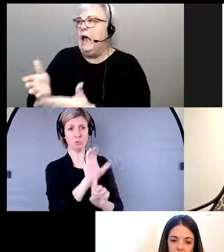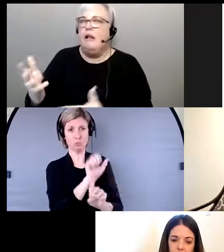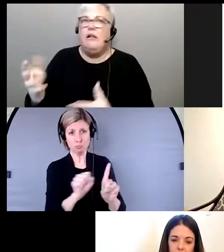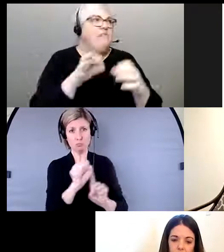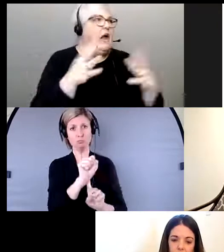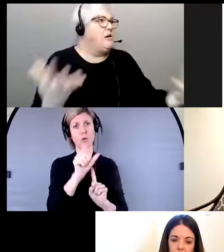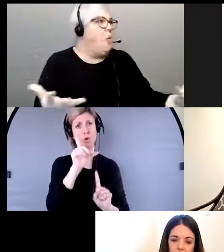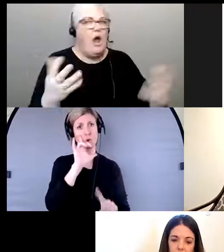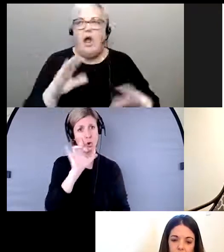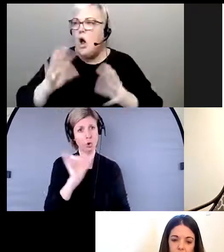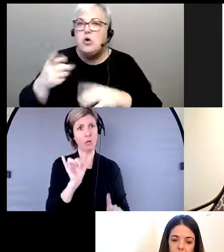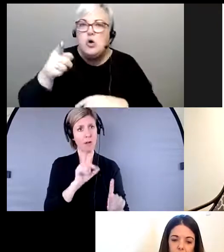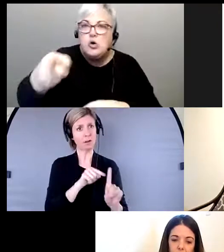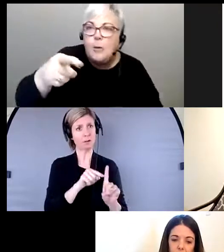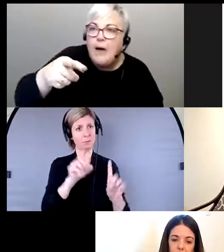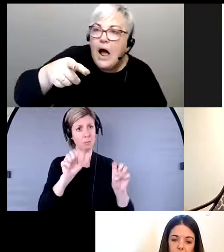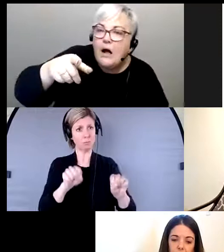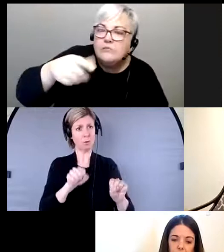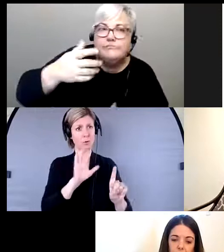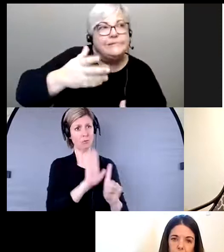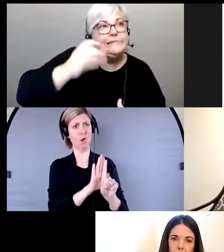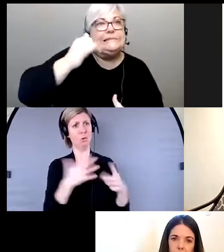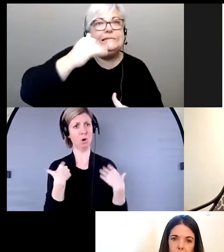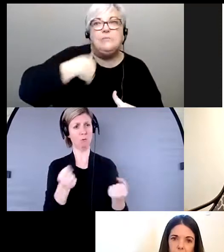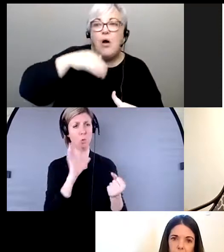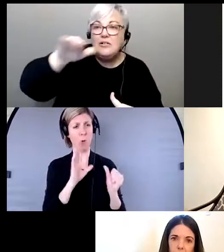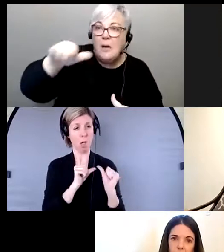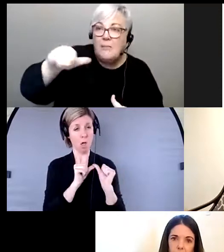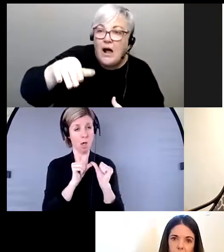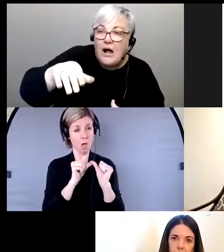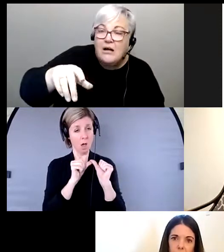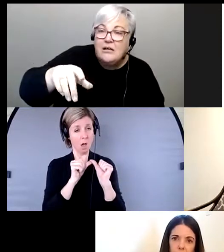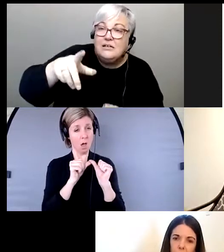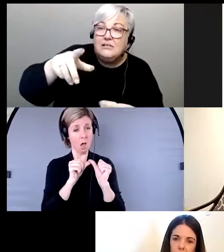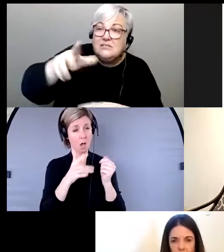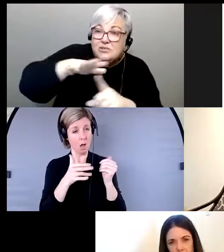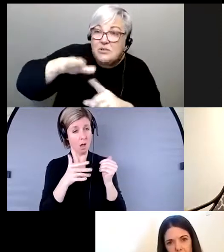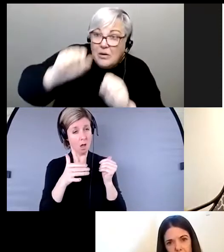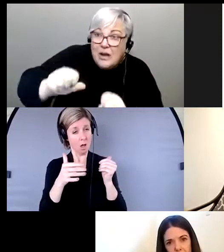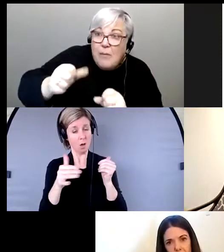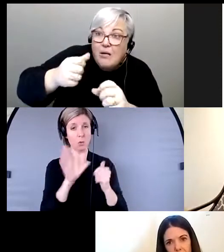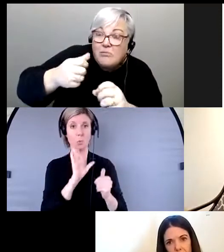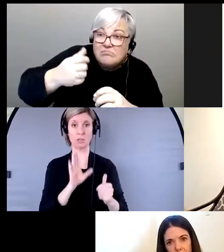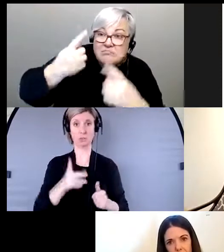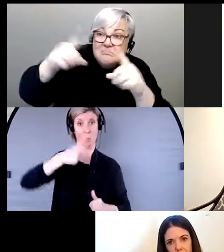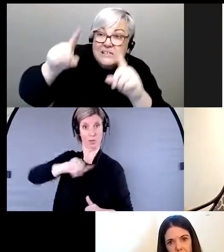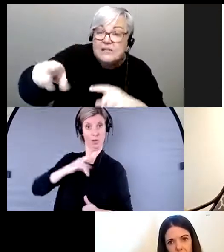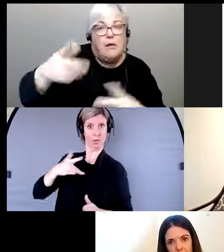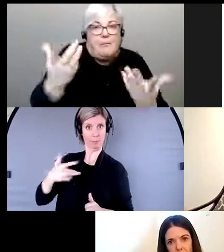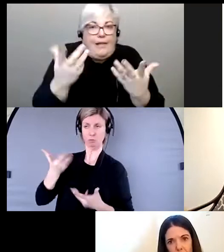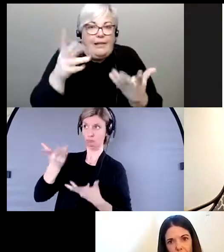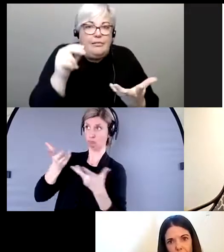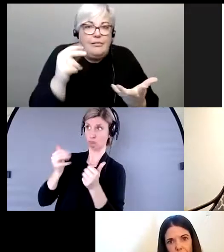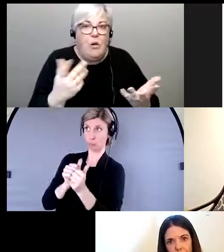comment est-ce que cette personne-là va pouvoir réussir à se sortir des situations. Et ça, c'est une des choses,